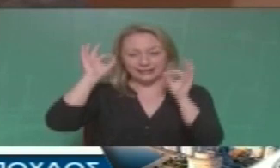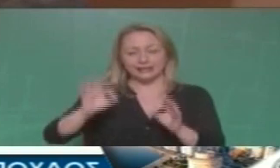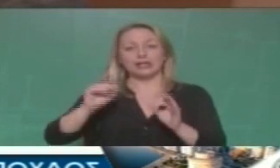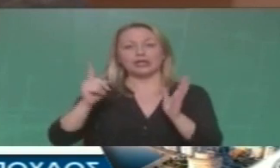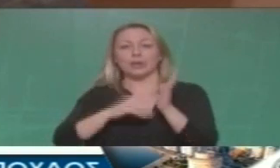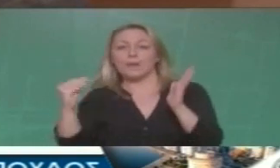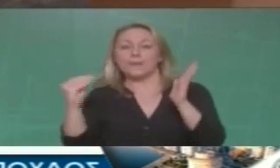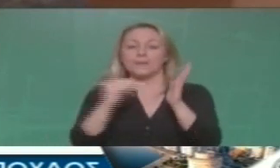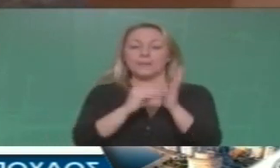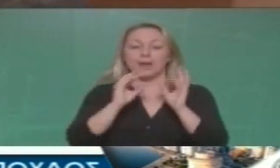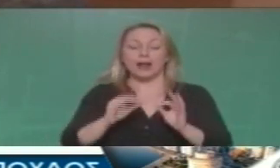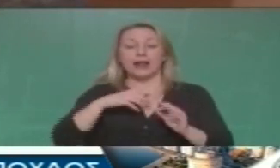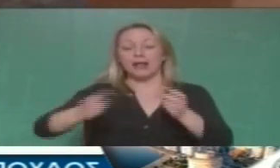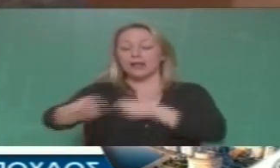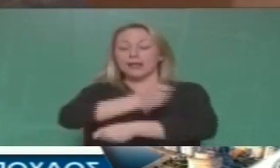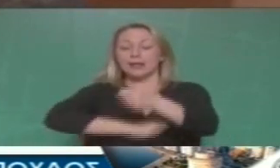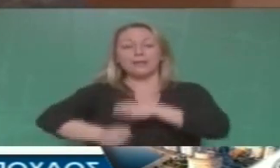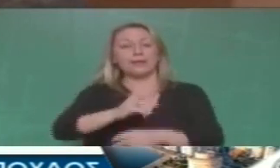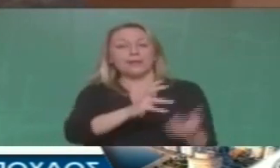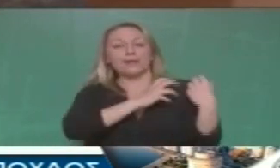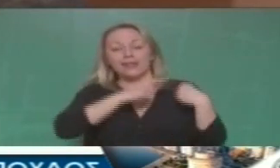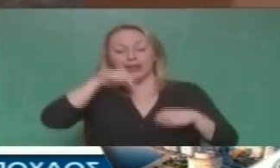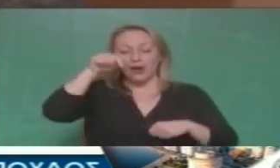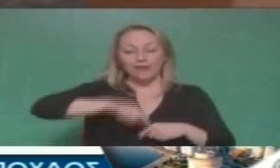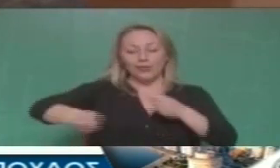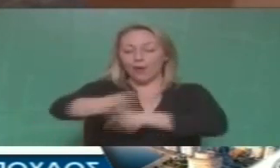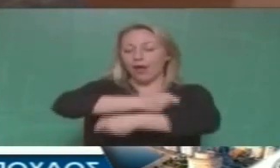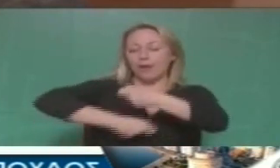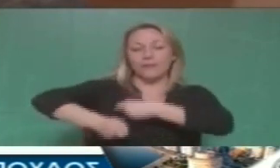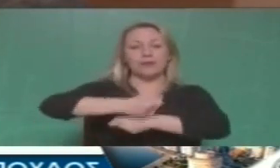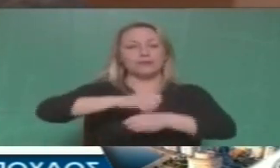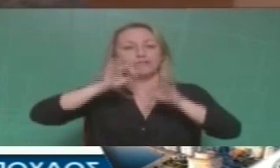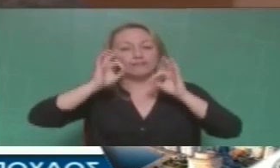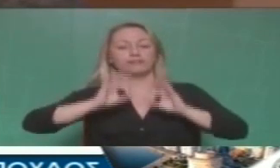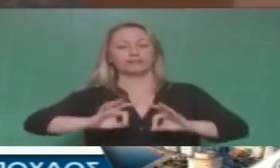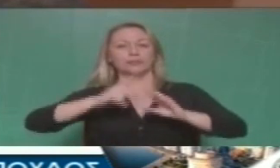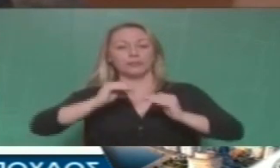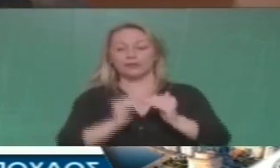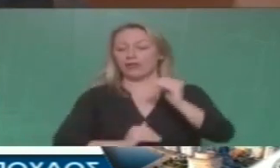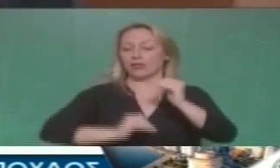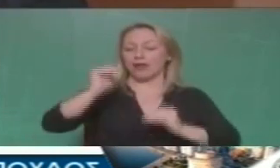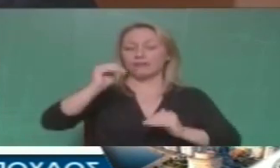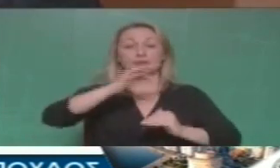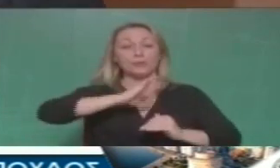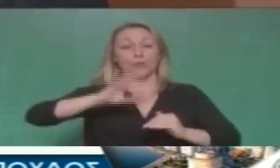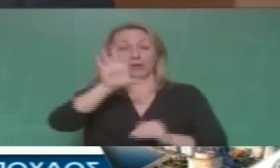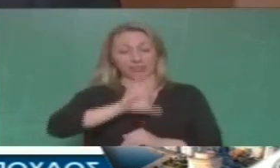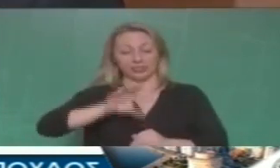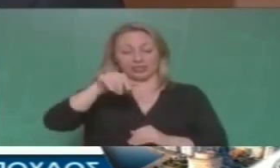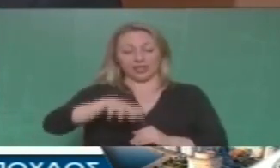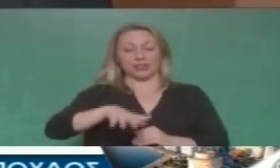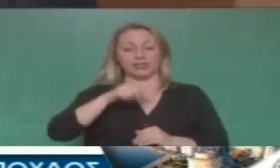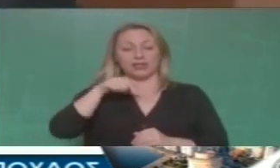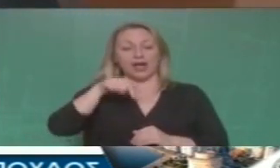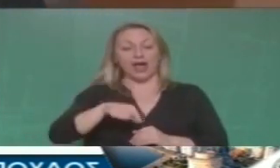νόμος η απέτηση των επιχειρηματικών φορέων για εμπορική και επιχειρηματική ανάπλαση και αναβάθμιση στους χώρους της Διεθνούς Έκθεσης με νέα πιο